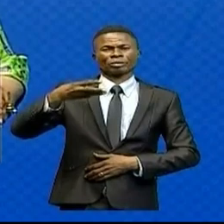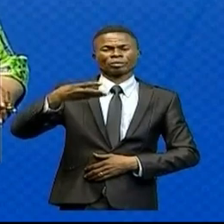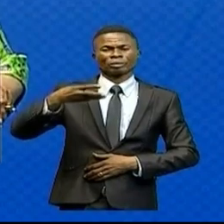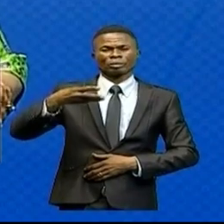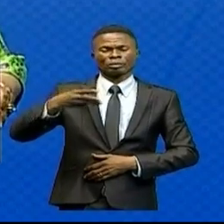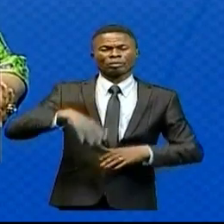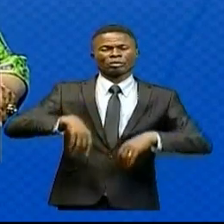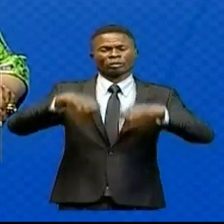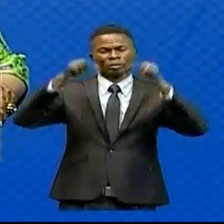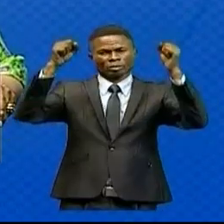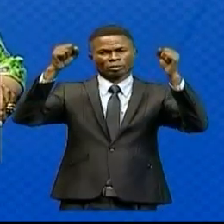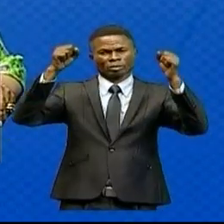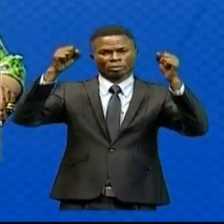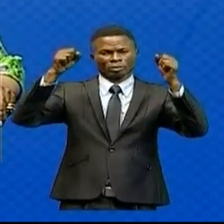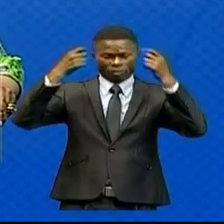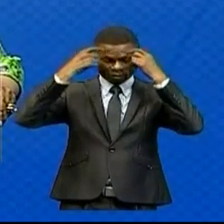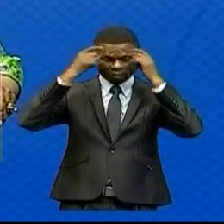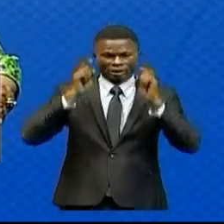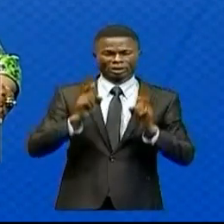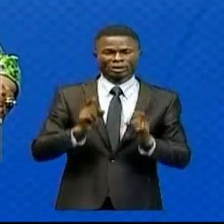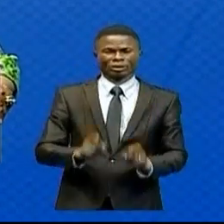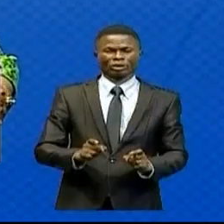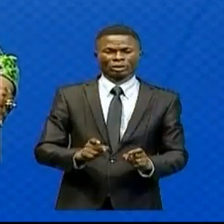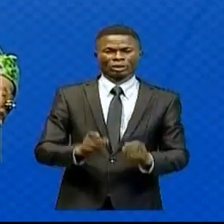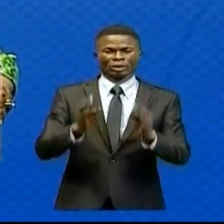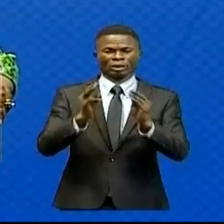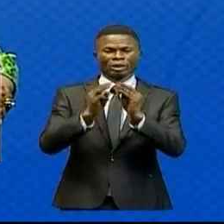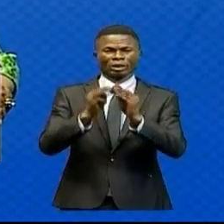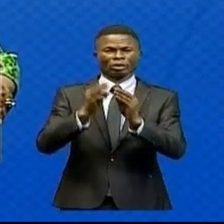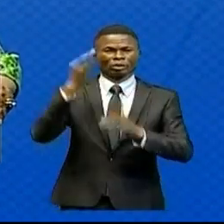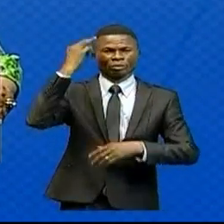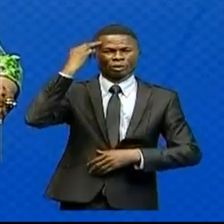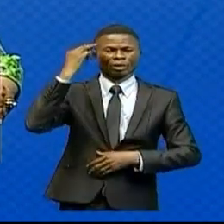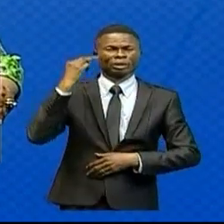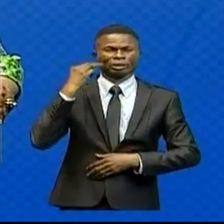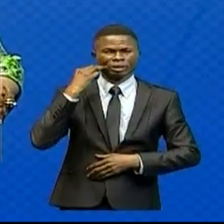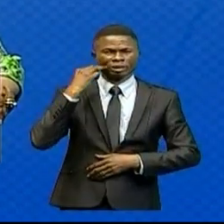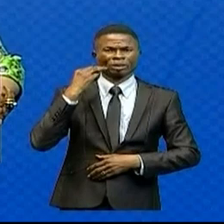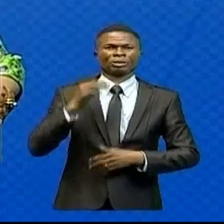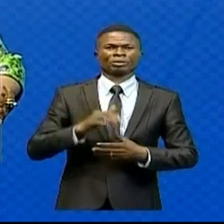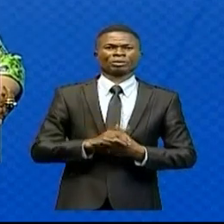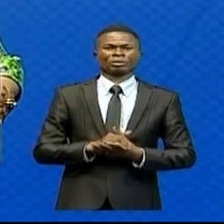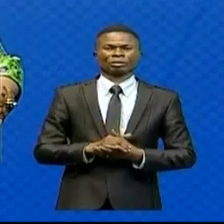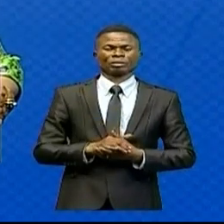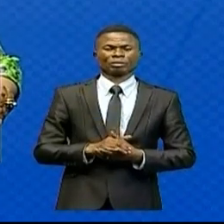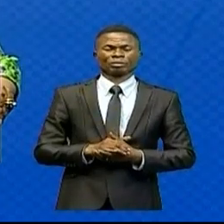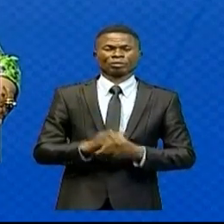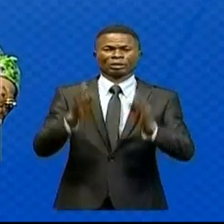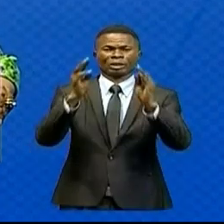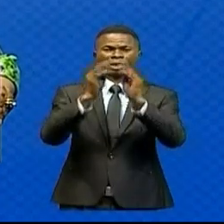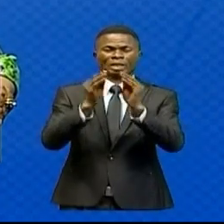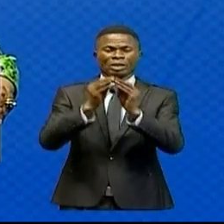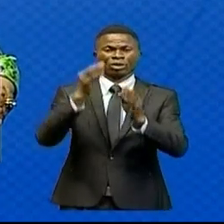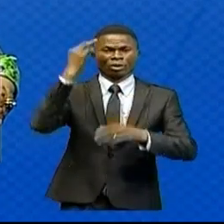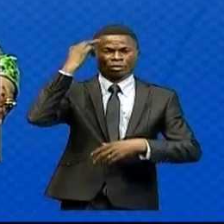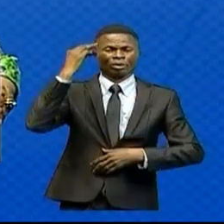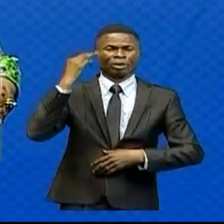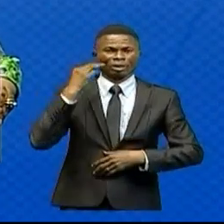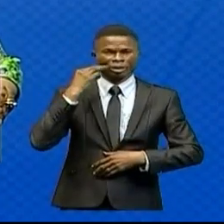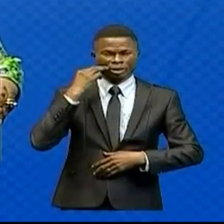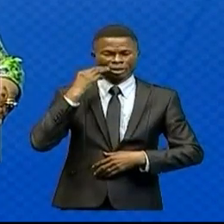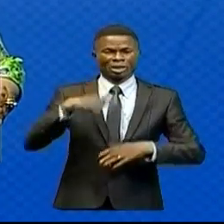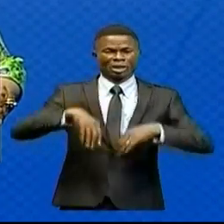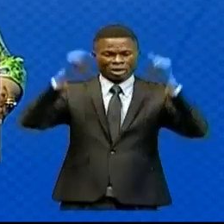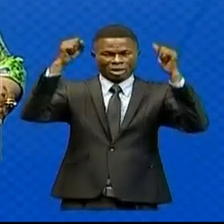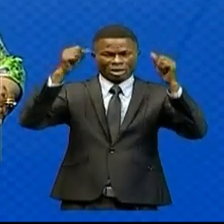Approbation d'un relevé des décisions du Conseil des ministres. Le Conseil des ministres a adopté le